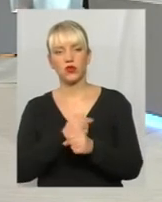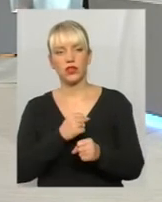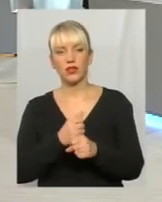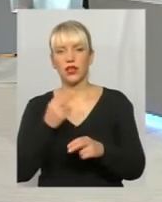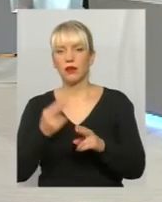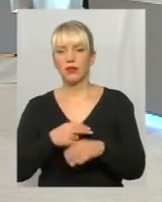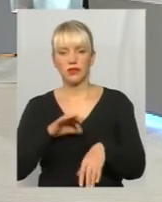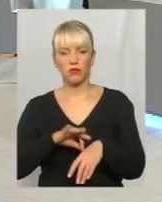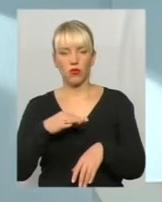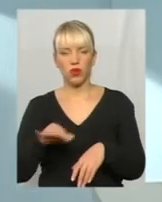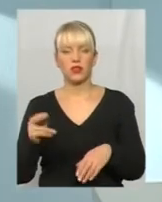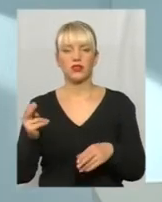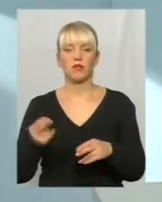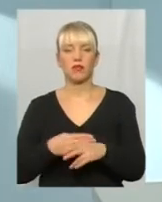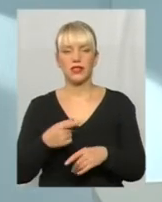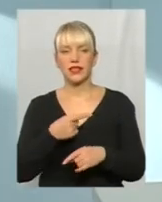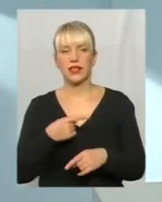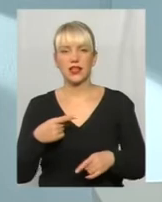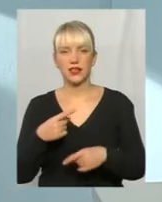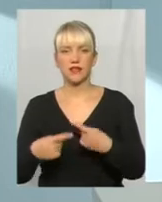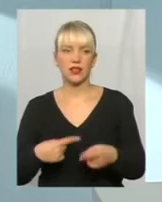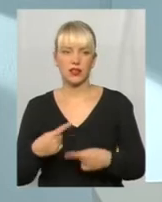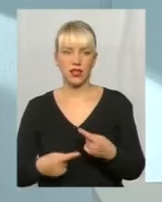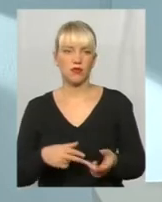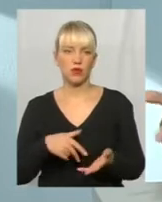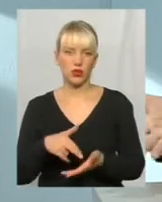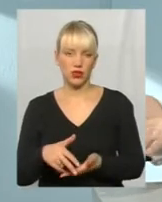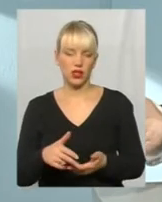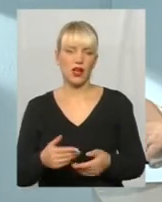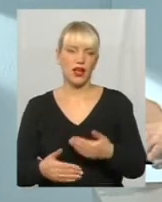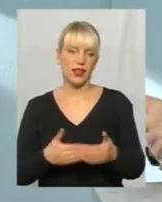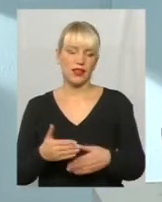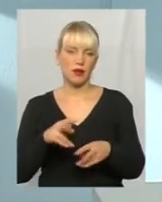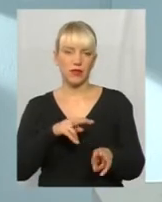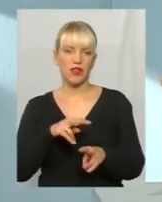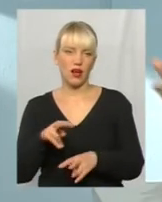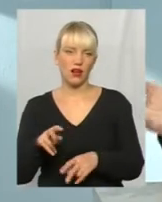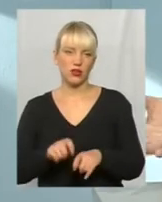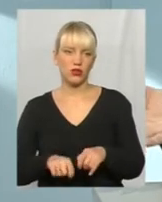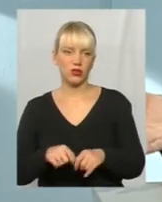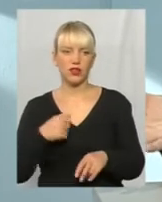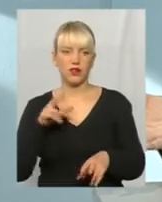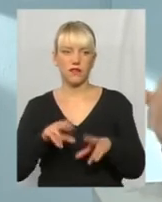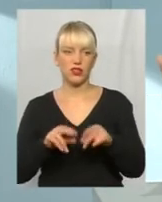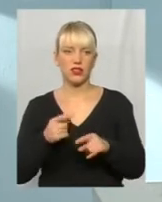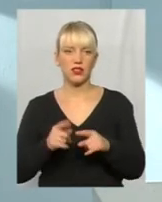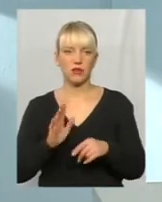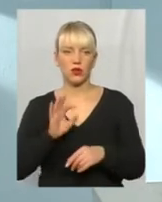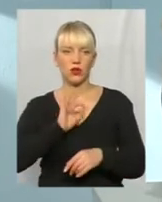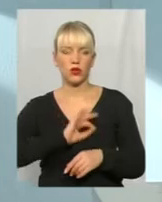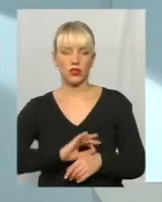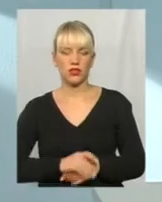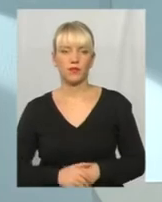безболісно і без негативних наслідків пройти етап нагляду контролю. Я вважаю, що це буде крисна річ.